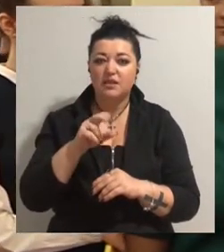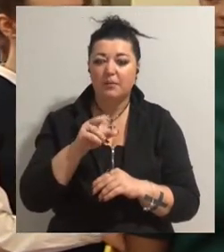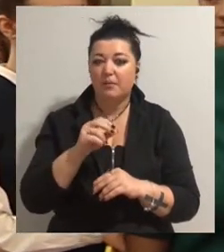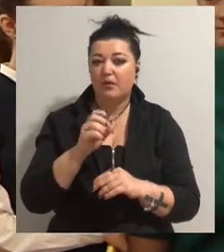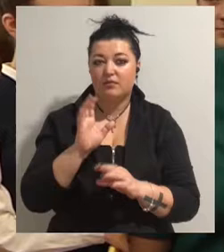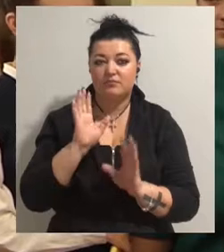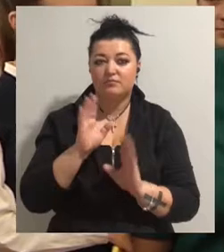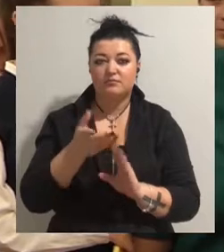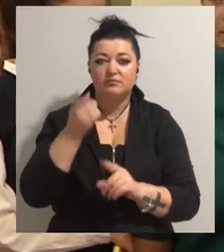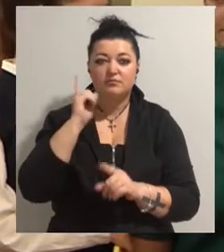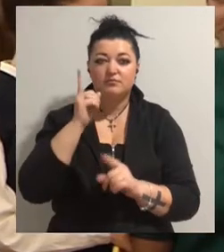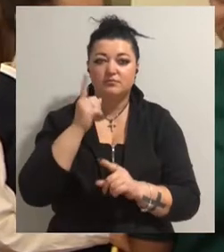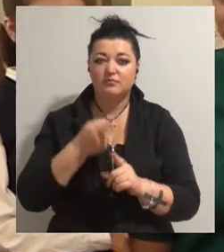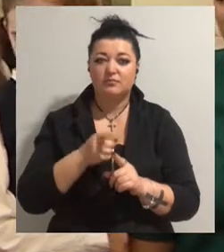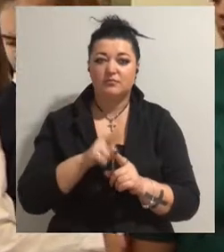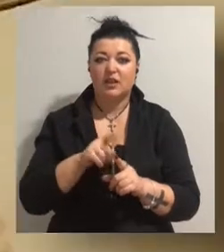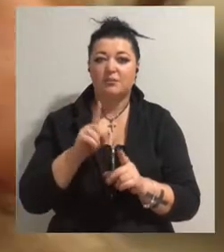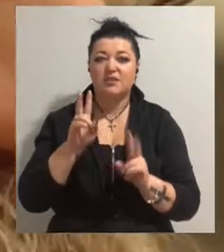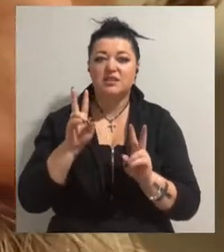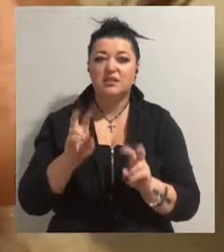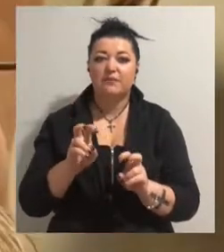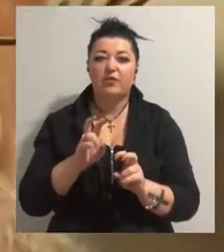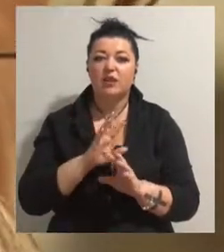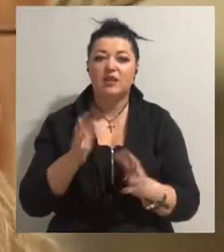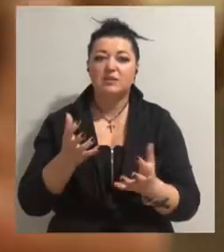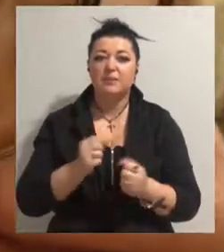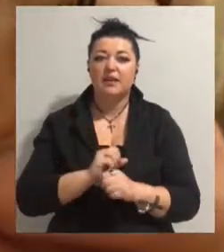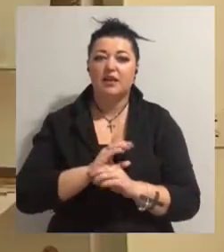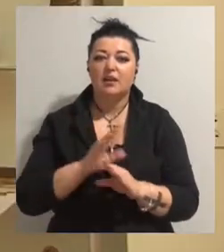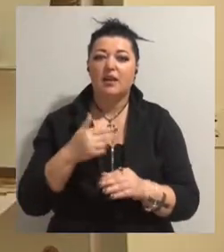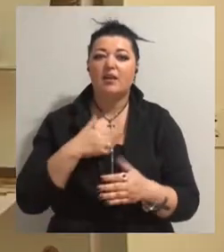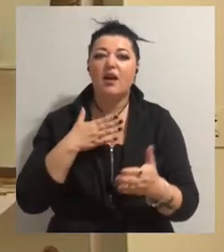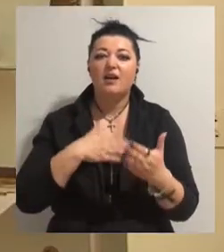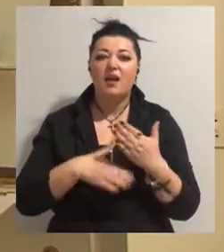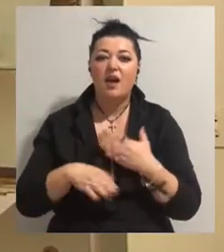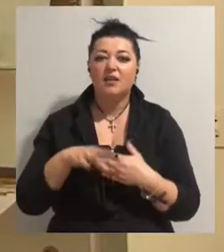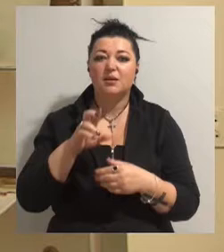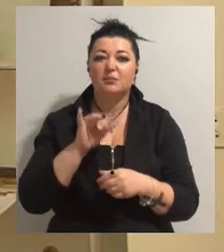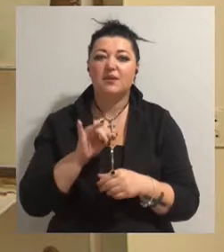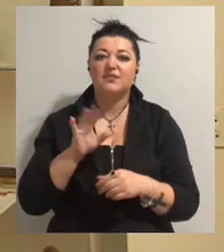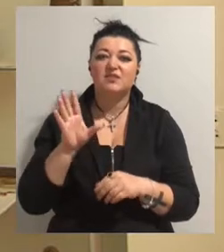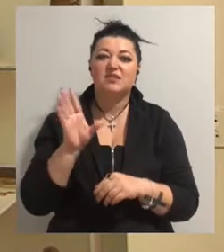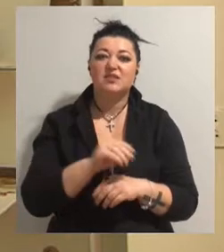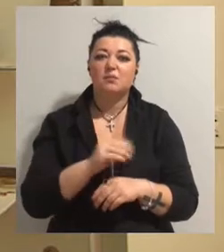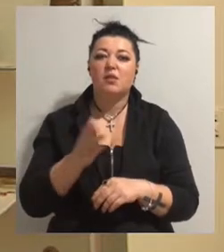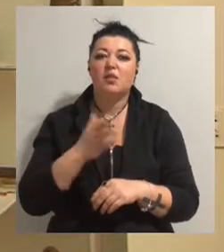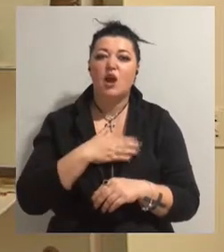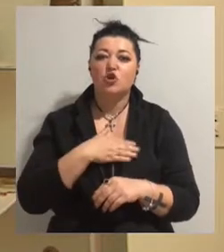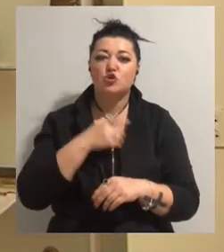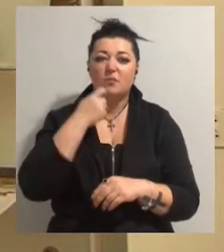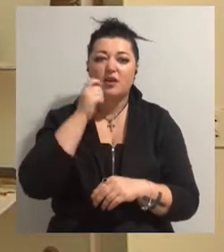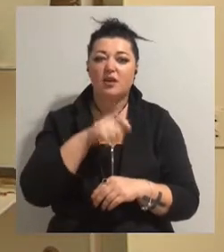певними такими символами несприйняття. Я радив би всім нашим громадянам,